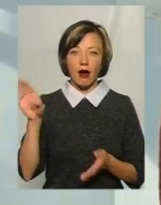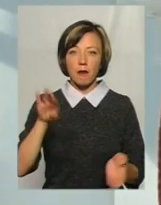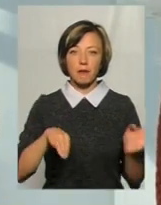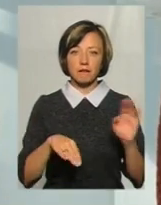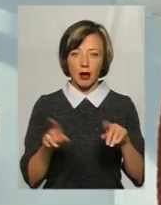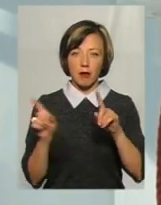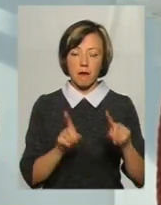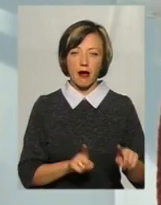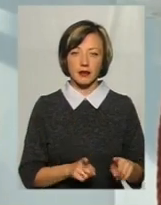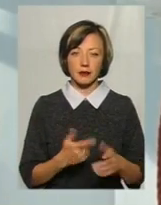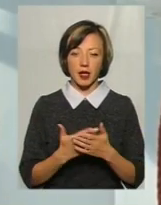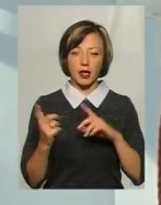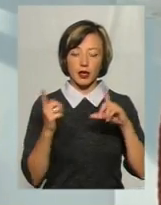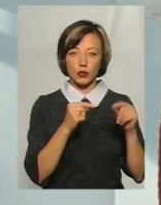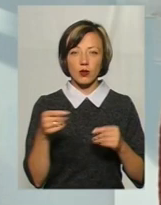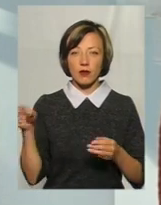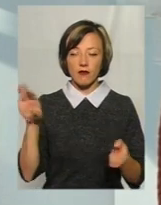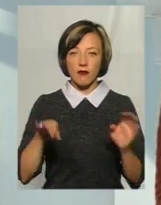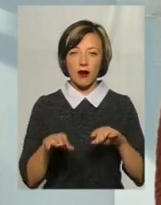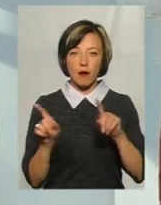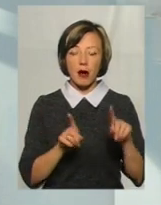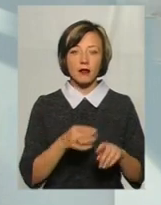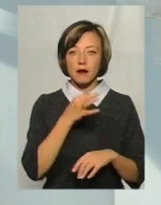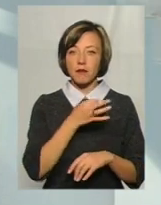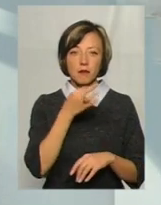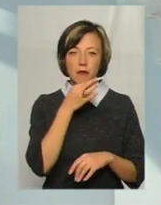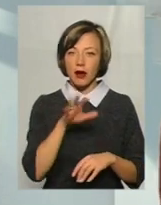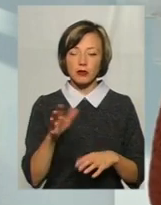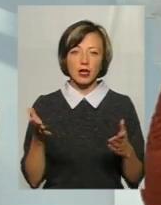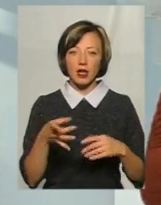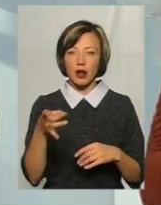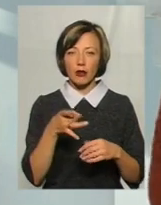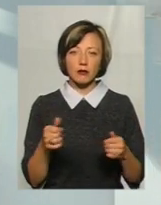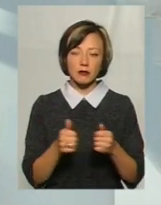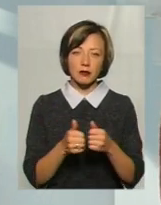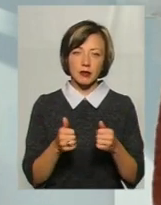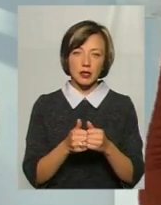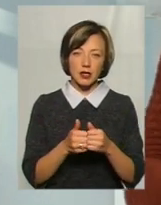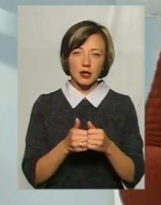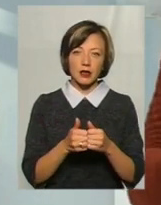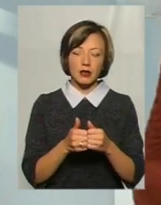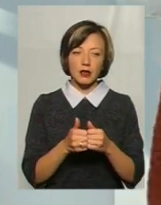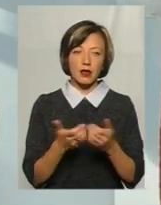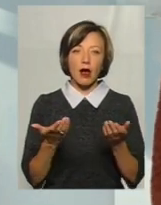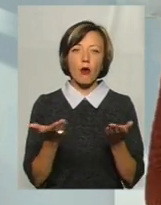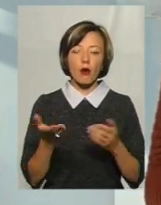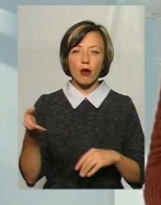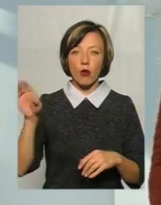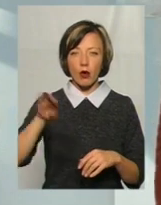«Карпати» і їм байдуже, який це буде район, біля якої гори,